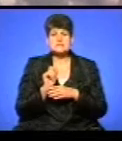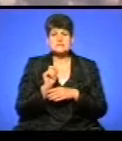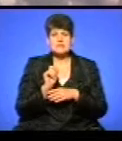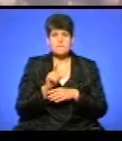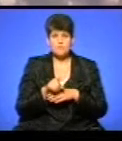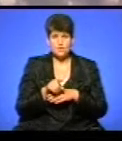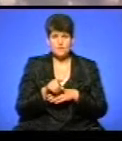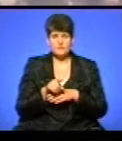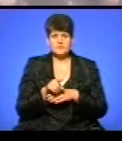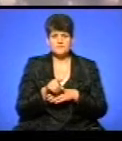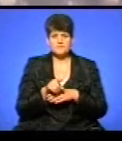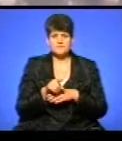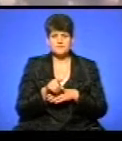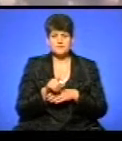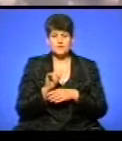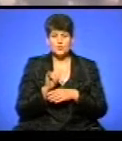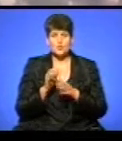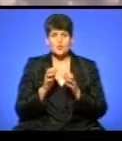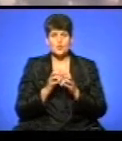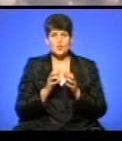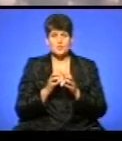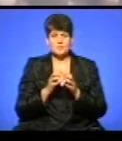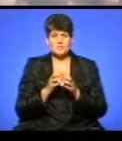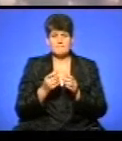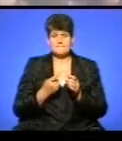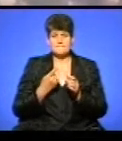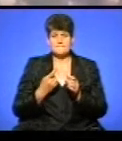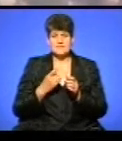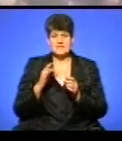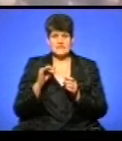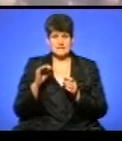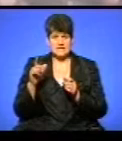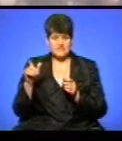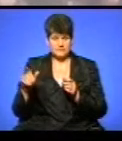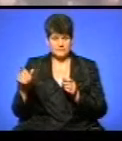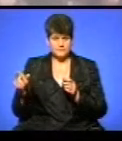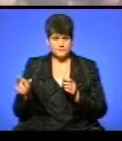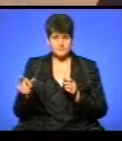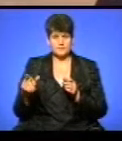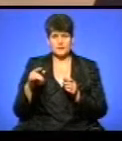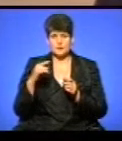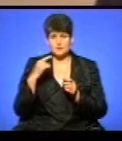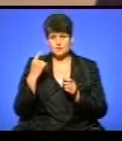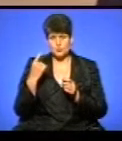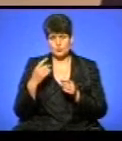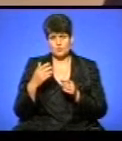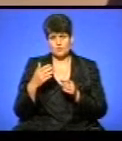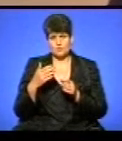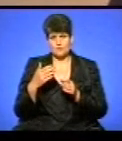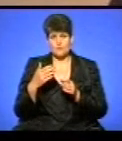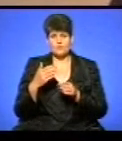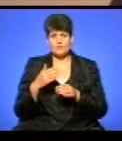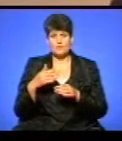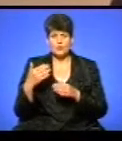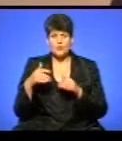саме у групи майстрів, ясно, що руського походження. Це своєрідна